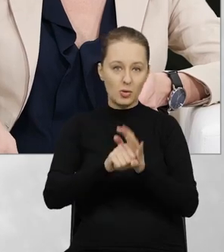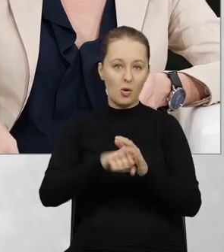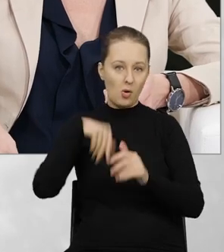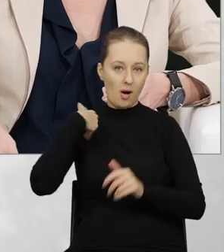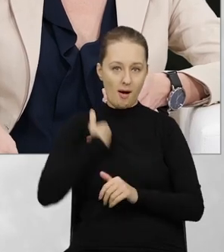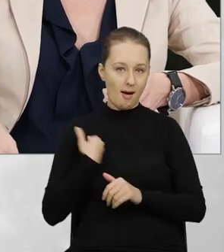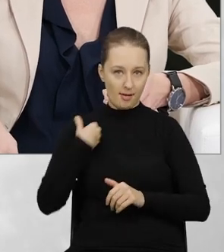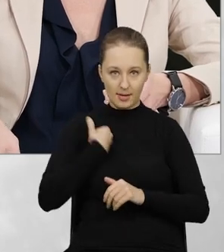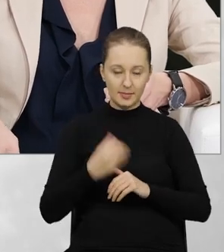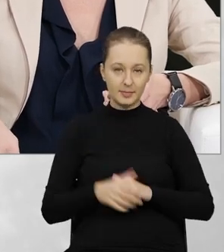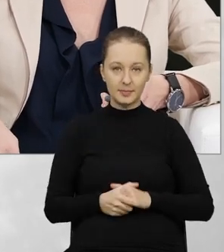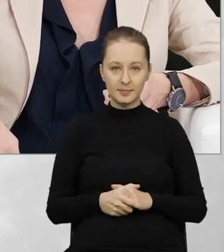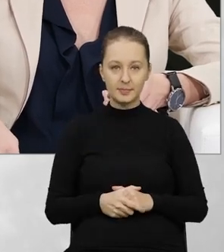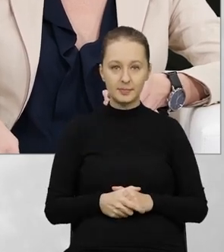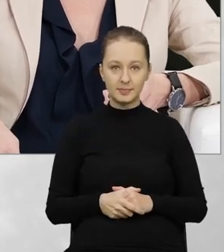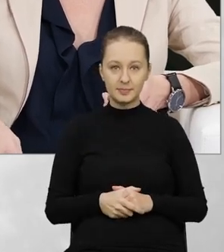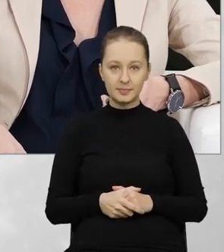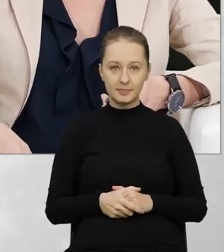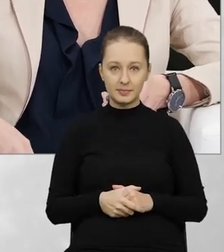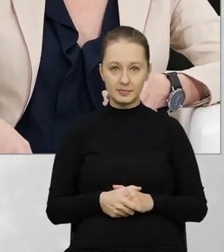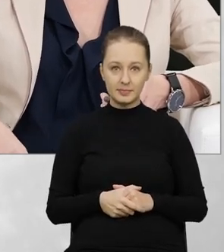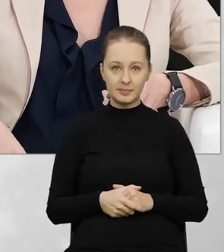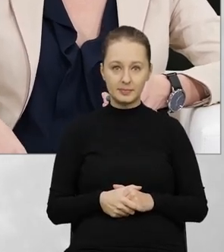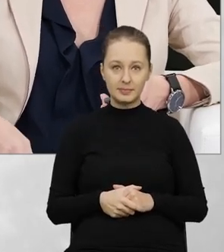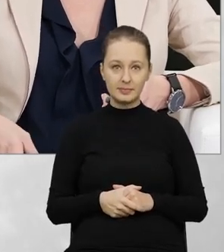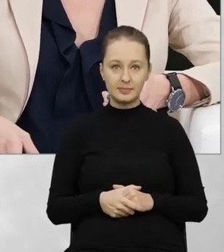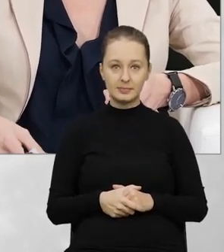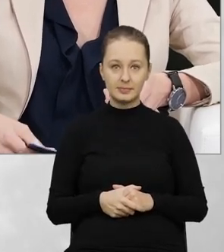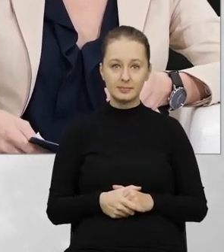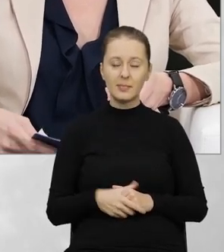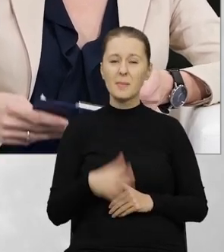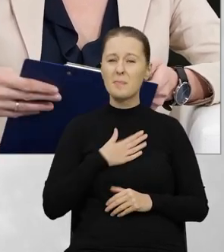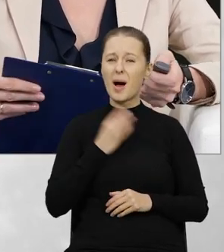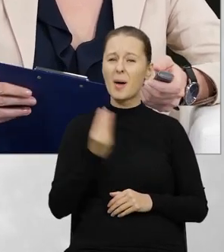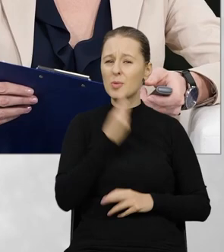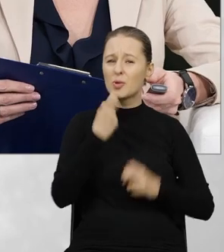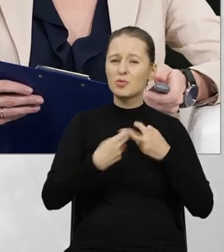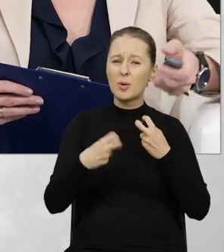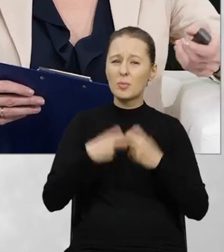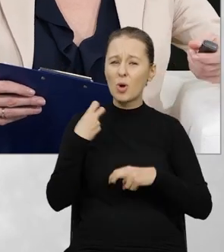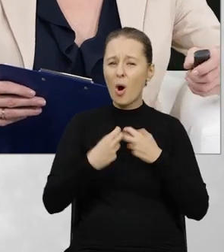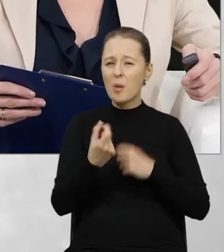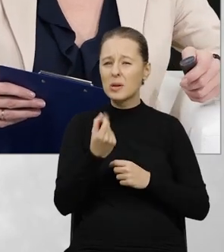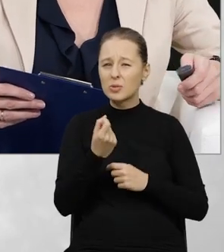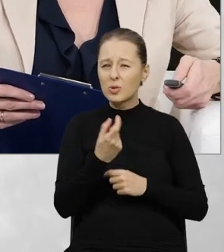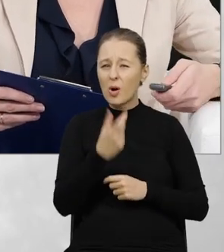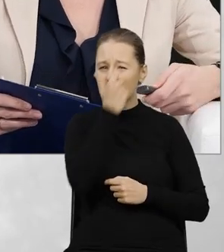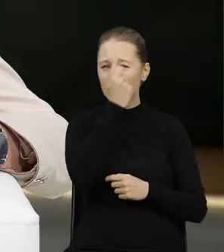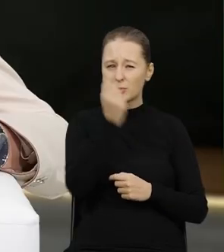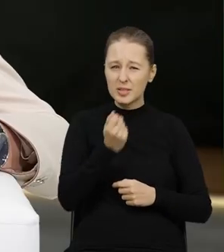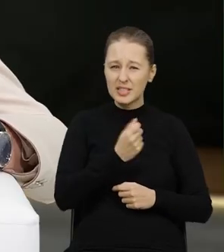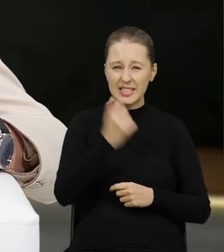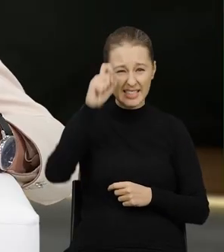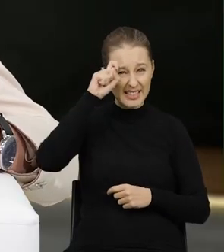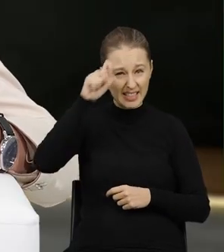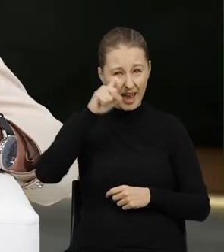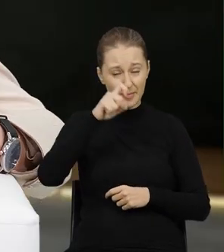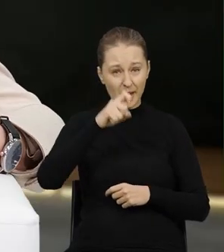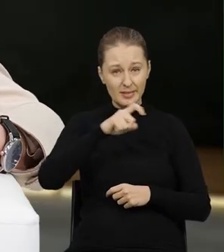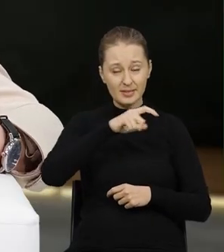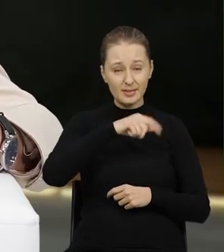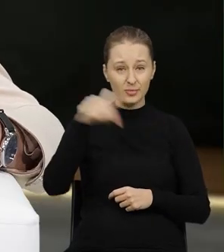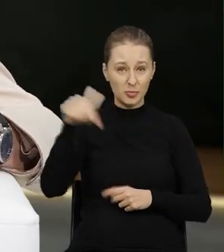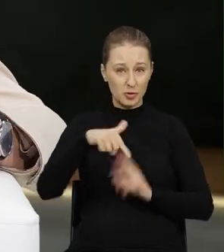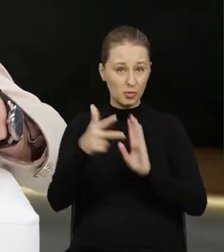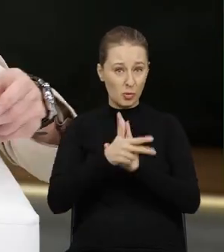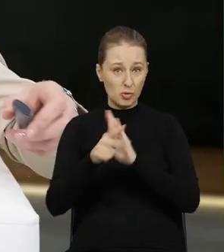odpady do kraju wysyłki. No problem jeszcze mamy trochę z odpadami z Niemiec,